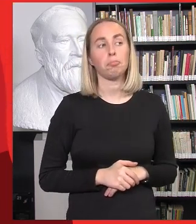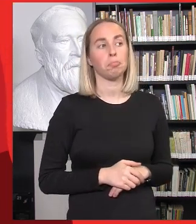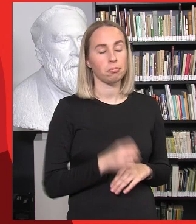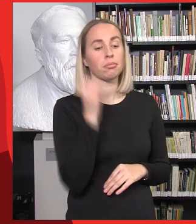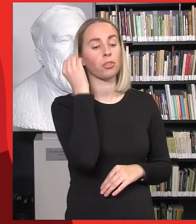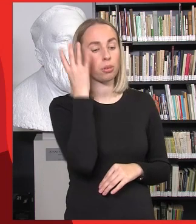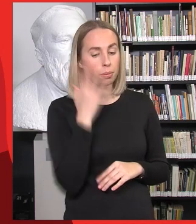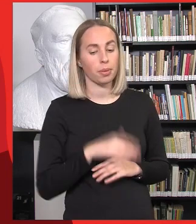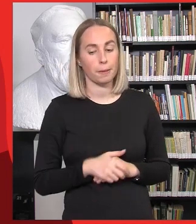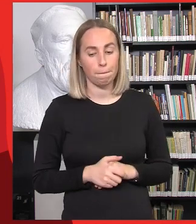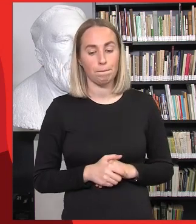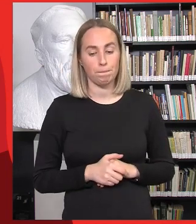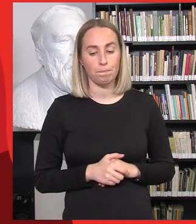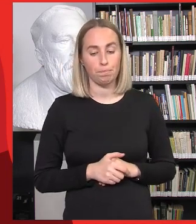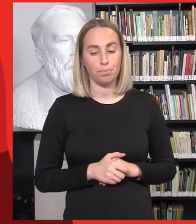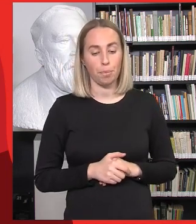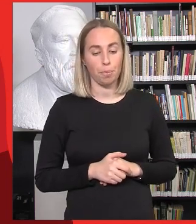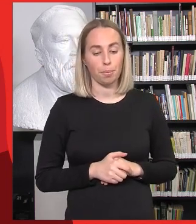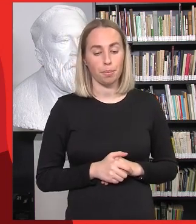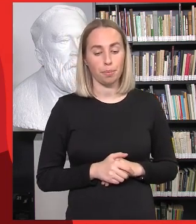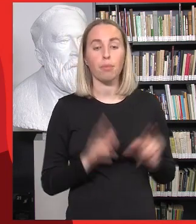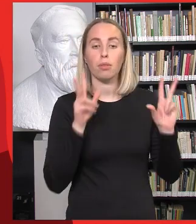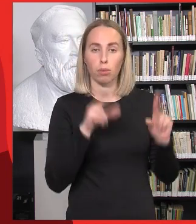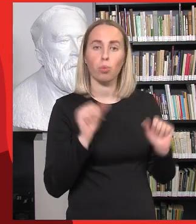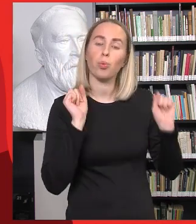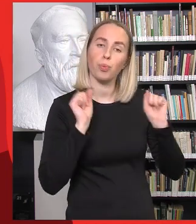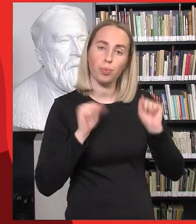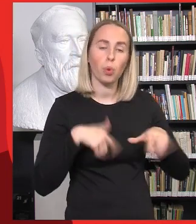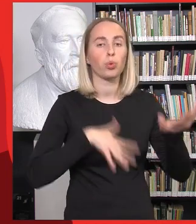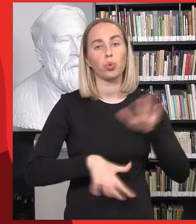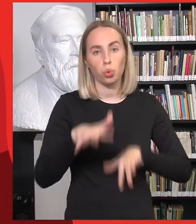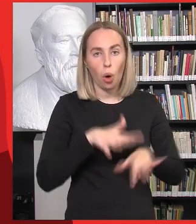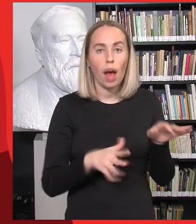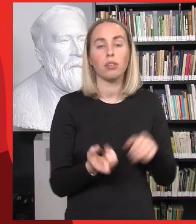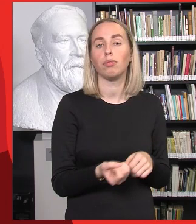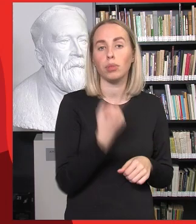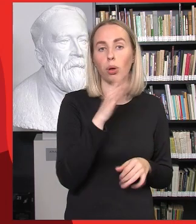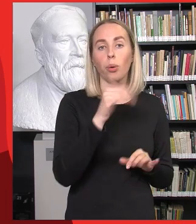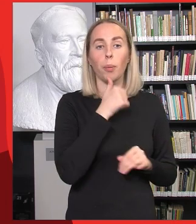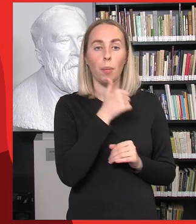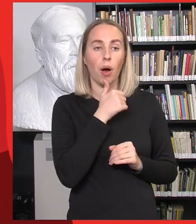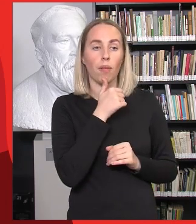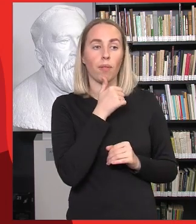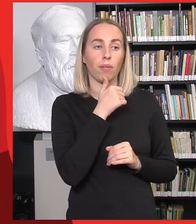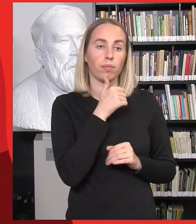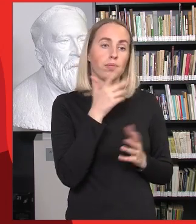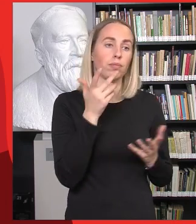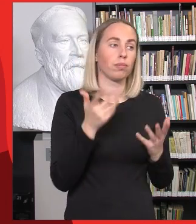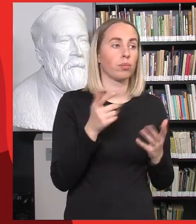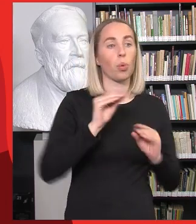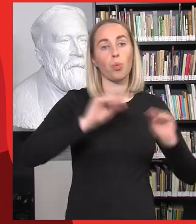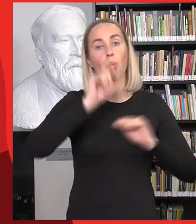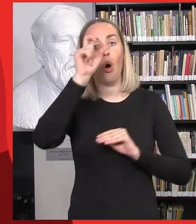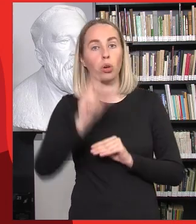gali susidaryti ir tokia ir situacija, kai galbūt labai kvalifikuotas ir pasišventęs